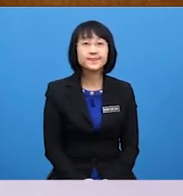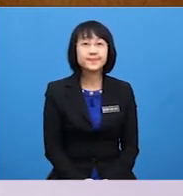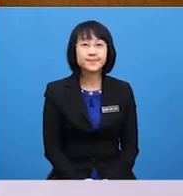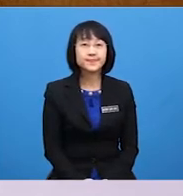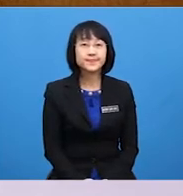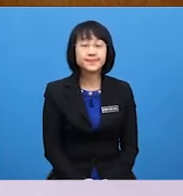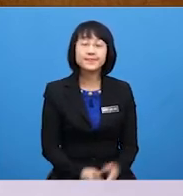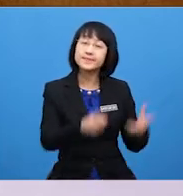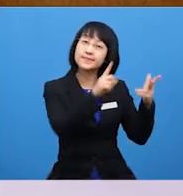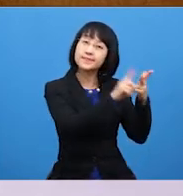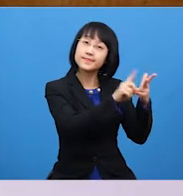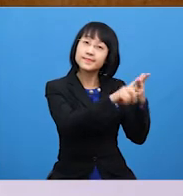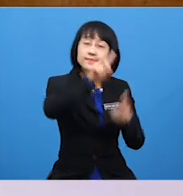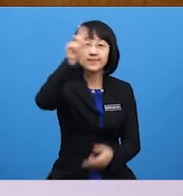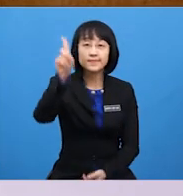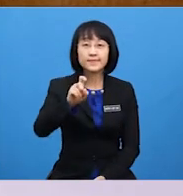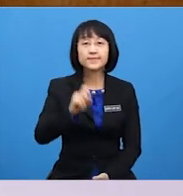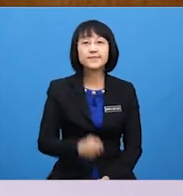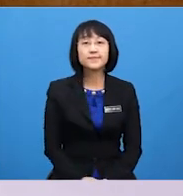Third question